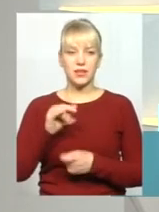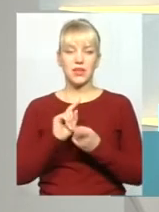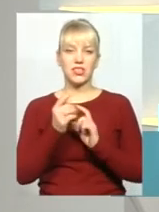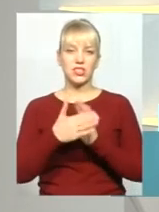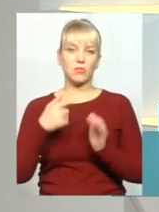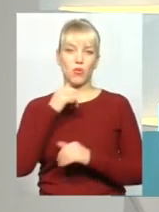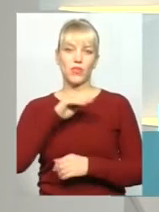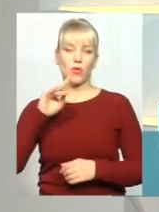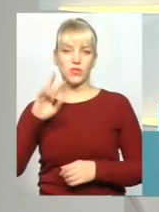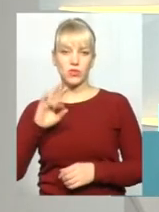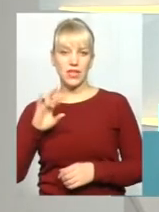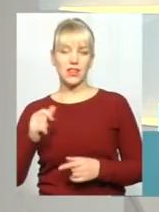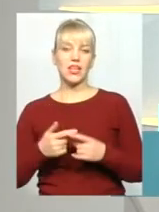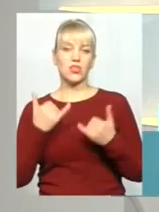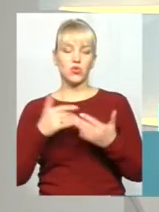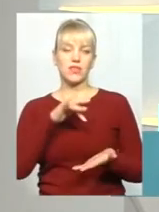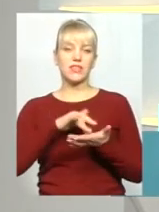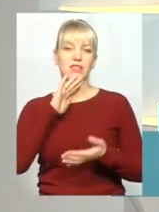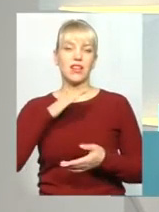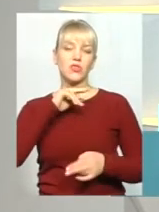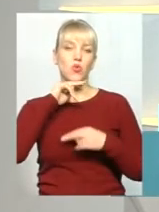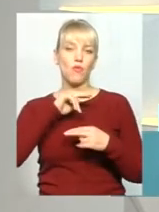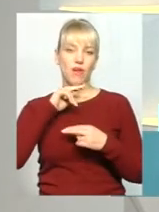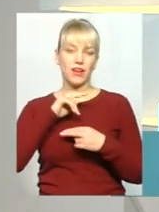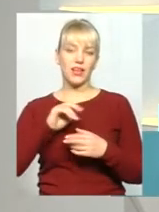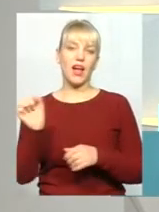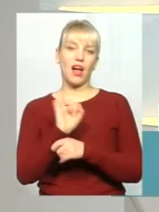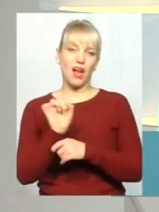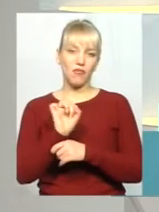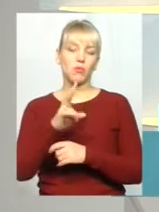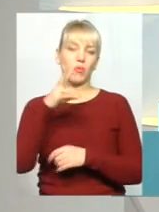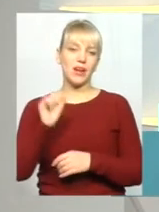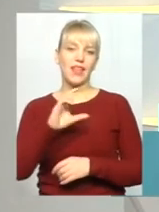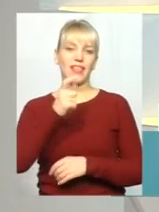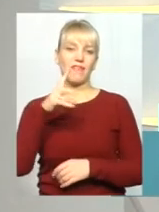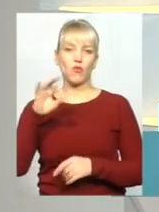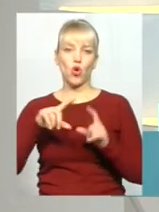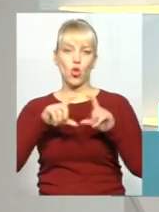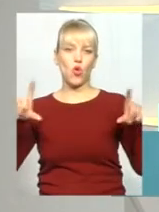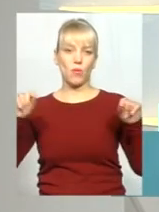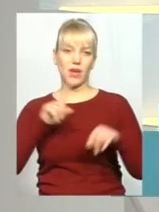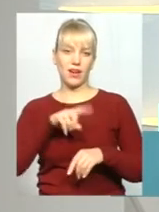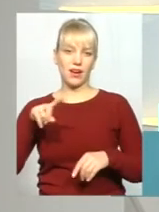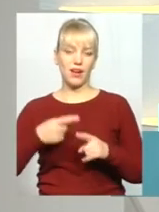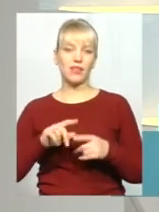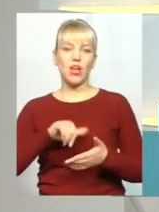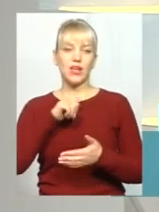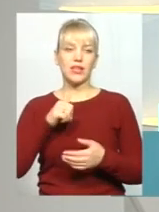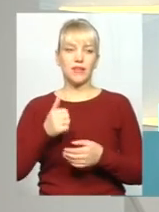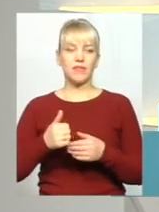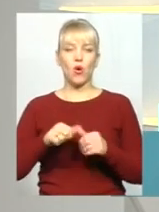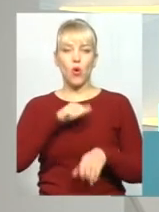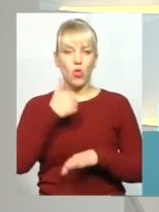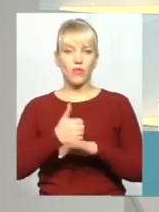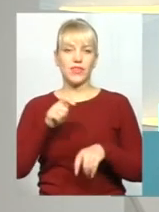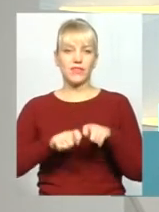мови жестів. Сьогодні в центрі нашої уваги автомобілі на євро-номерах. Минулого тижня на сайті Головного управління Державної фіскальної